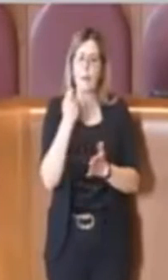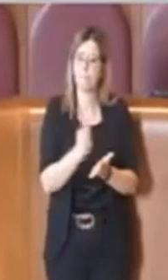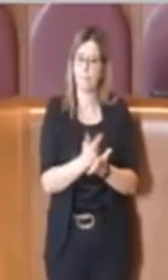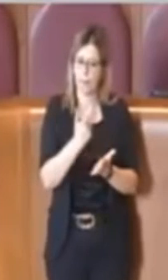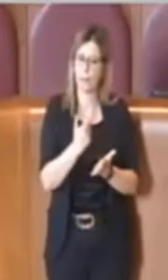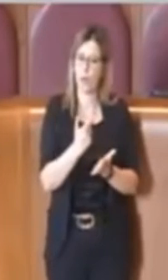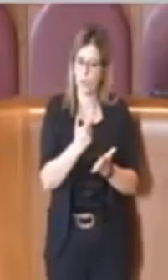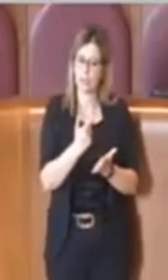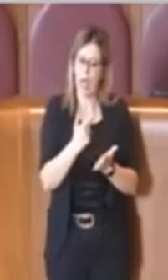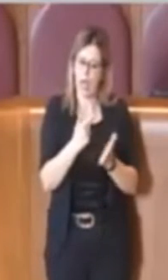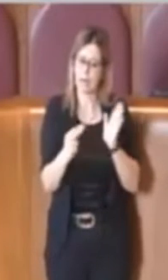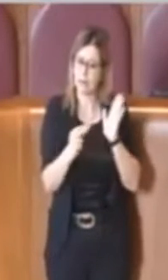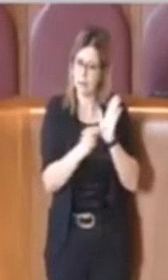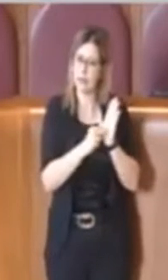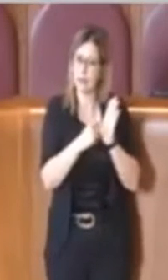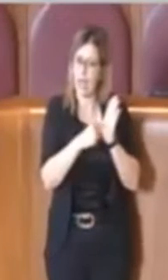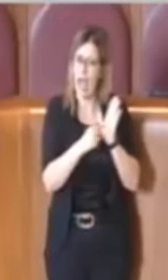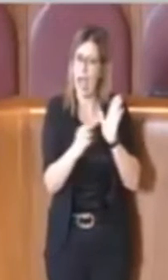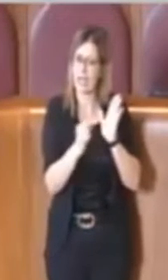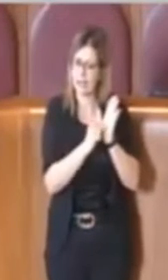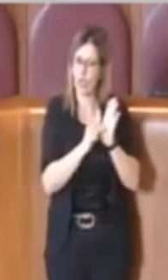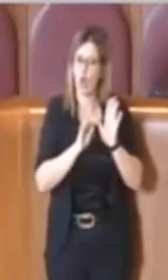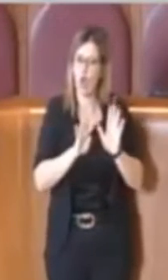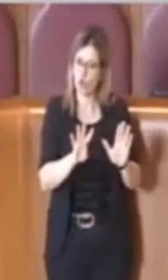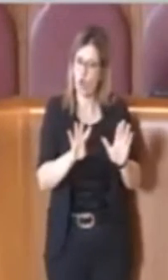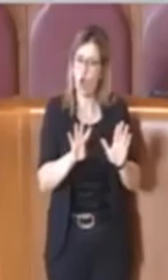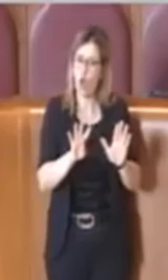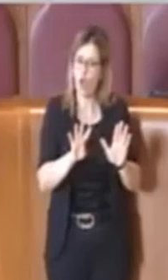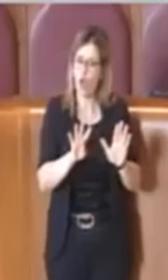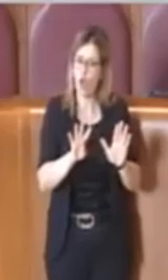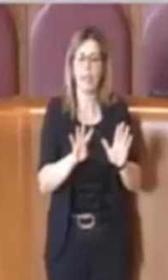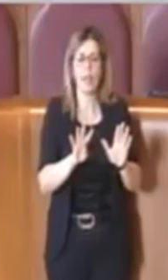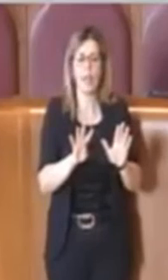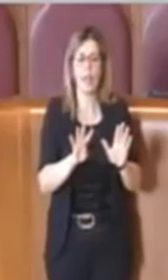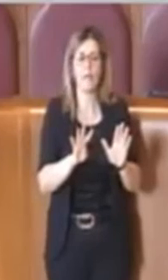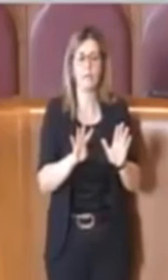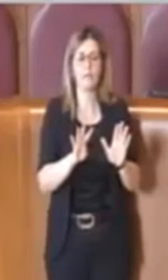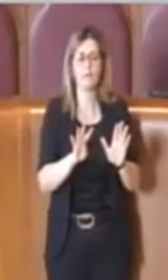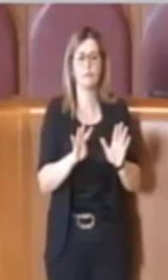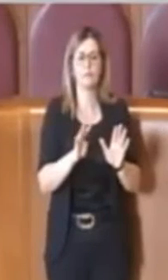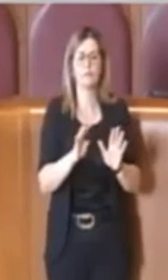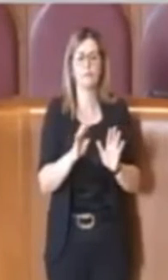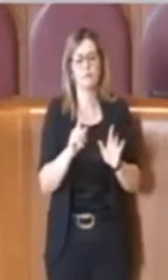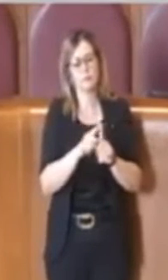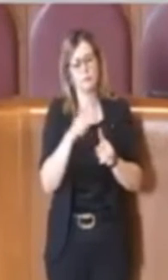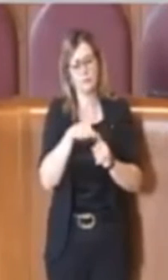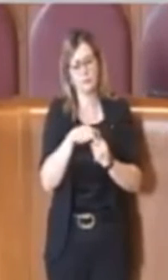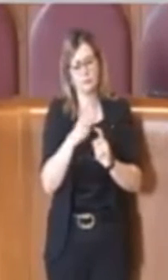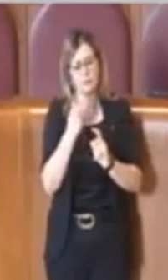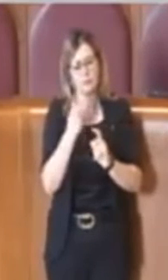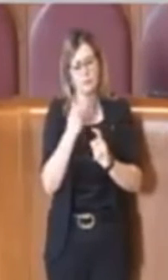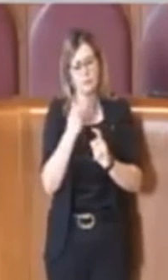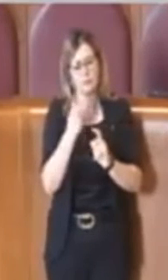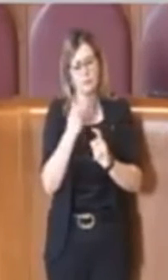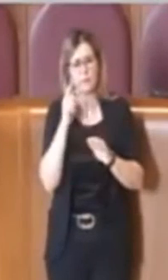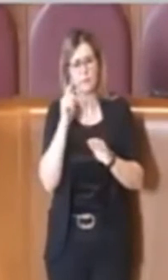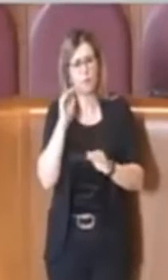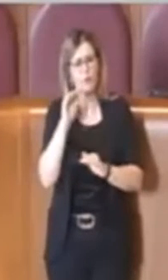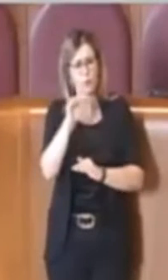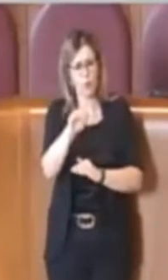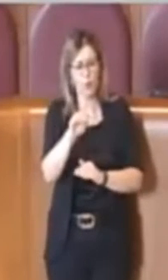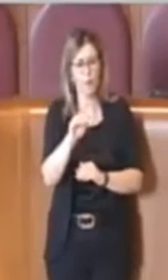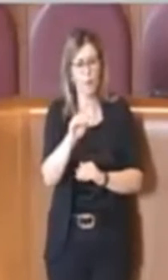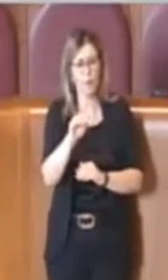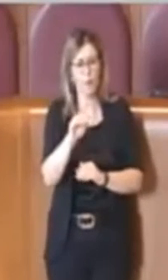sia e che dà un po' una visione di futuro, cioè posso utilizzare e pago